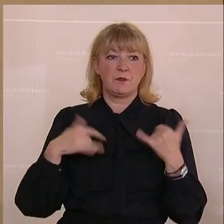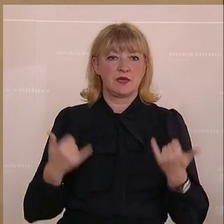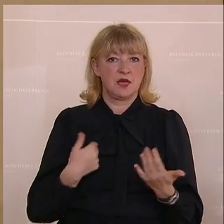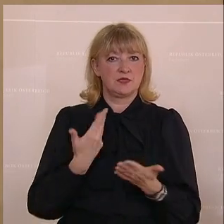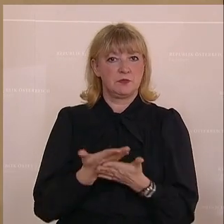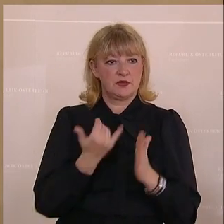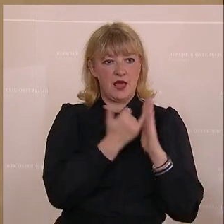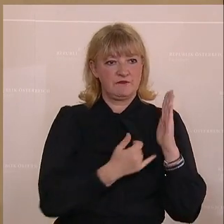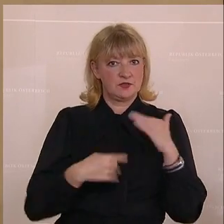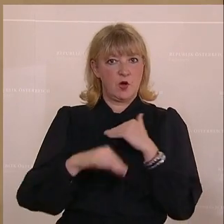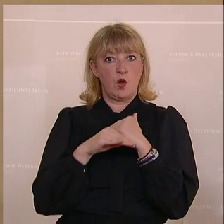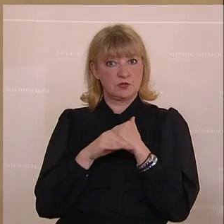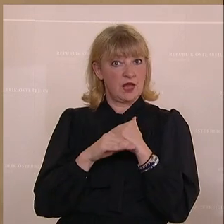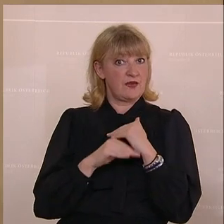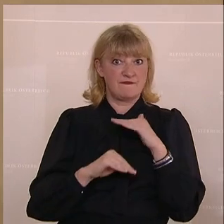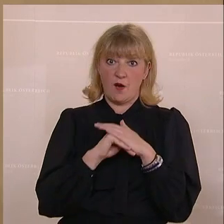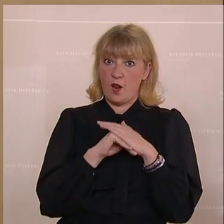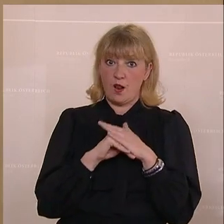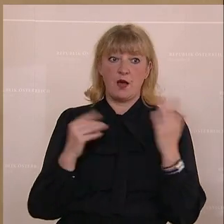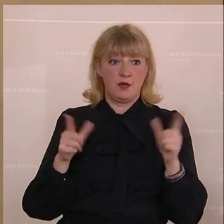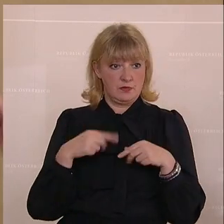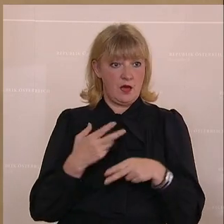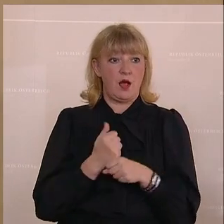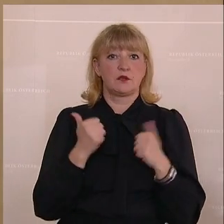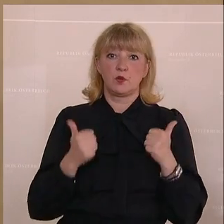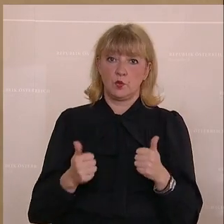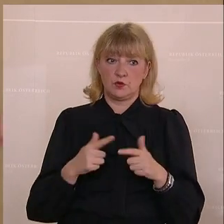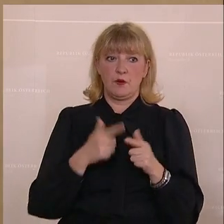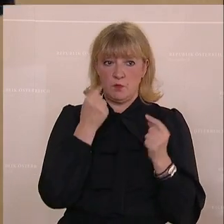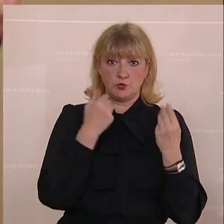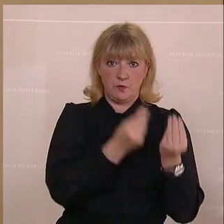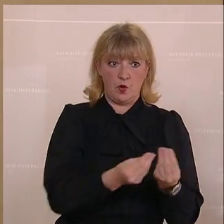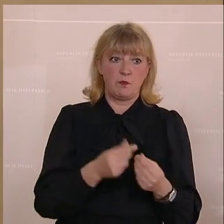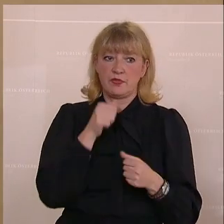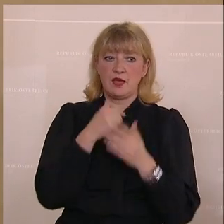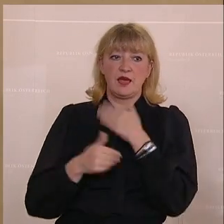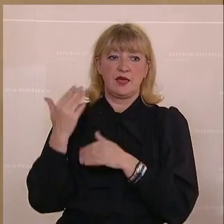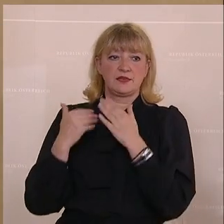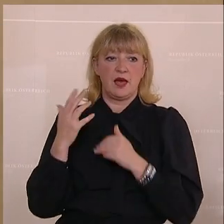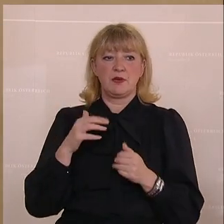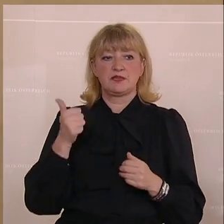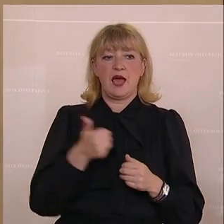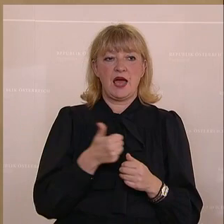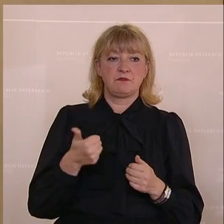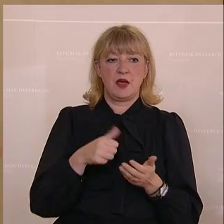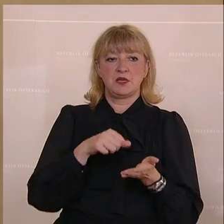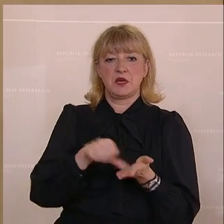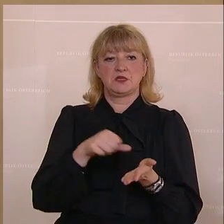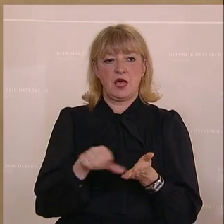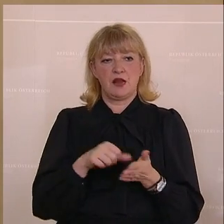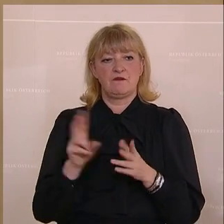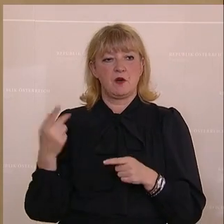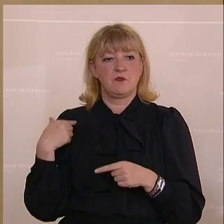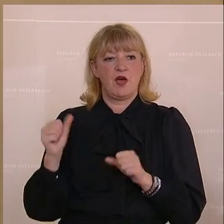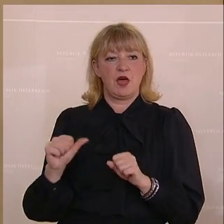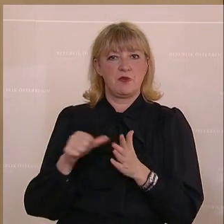wir die Inflationsabgeltung zur Gänze ab, das ist nachhaltig und kommt bei den Menschen an. Nicht, Thomas, diese Einmalgaben, weil sie immer wieder von